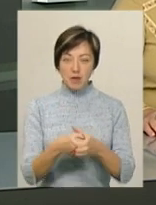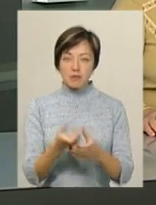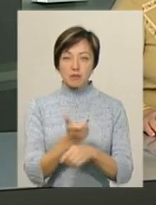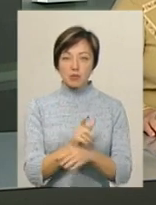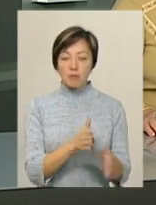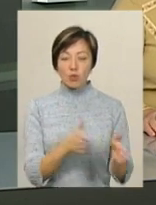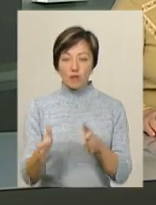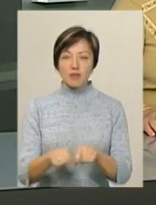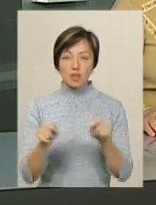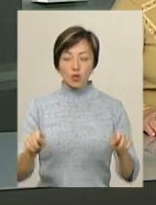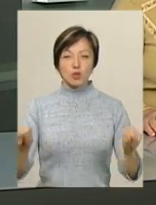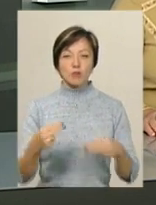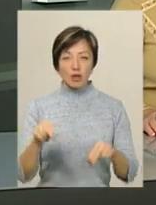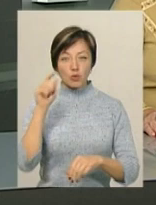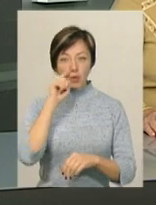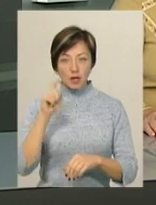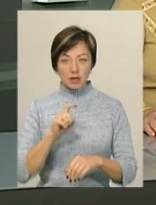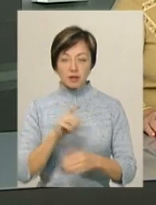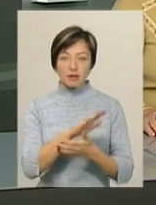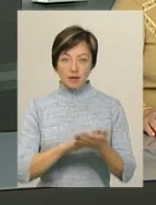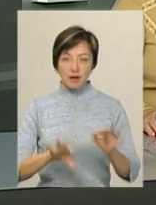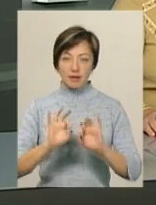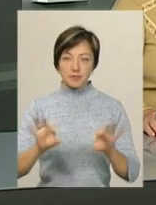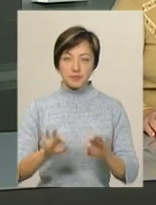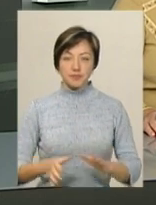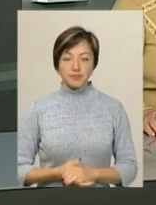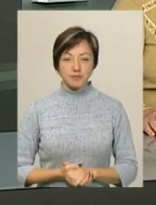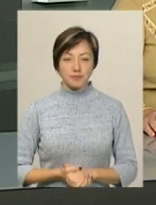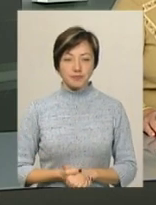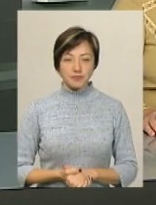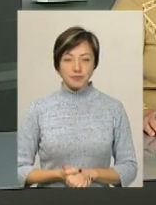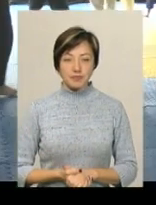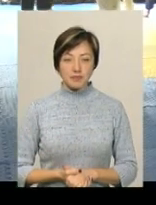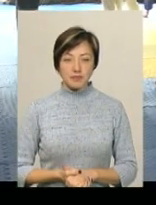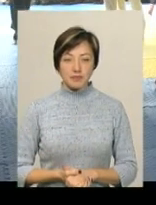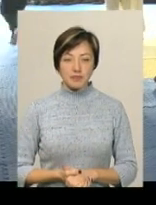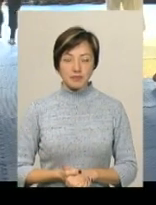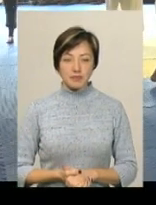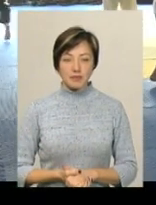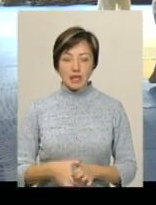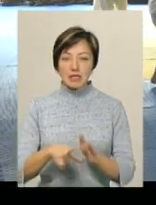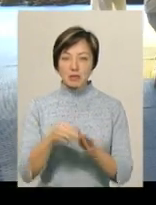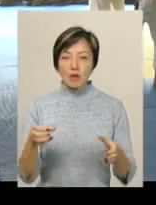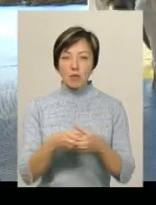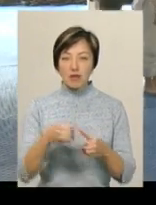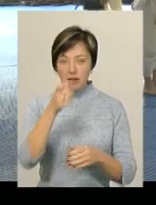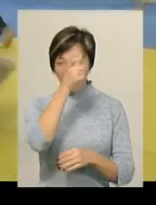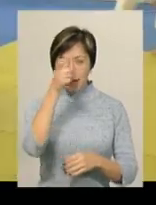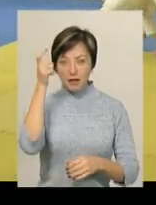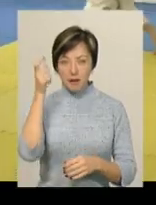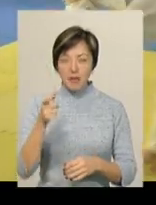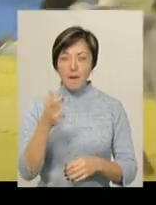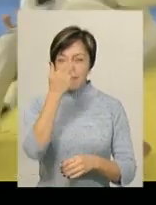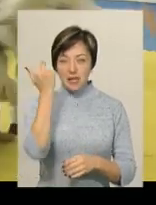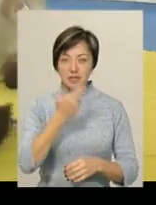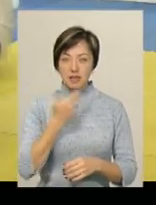підготовку до відкритого чемпіонату України знає моя колега Ірина Хижа. Збірна команда Академії з бразильського джиу